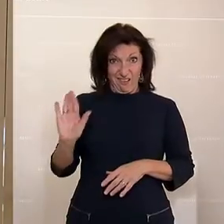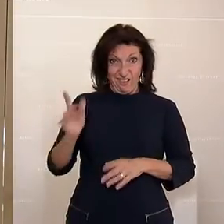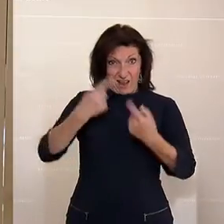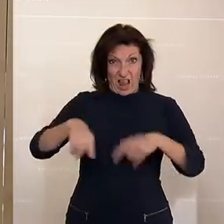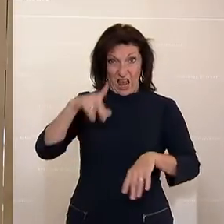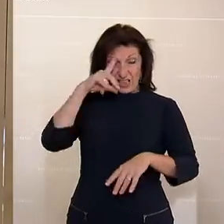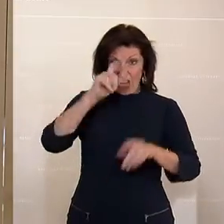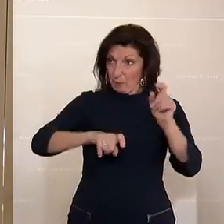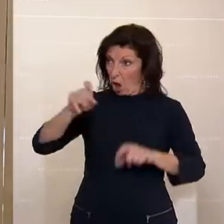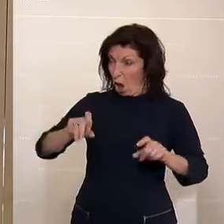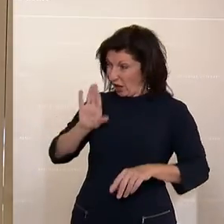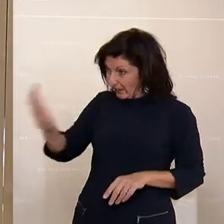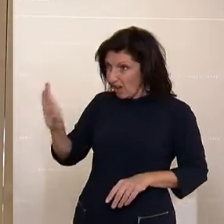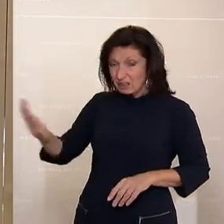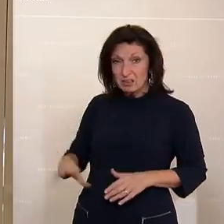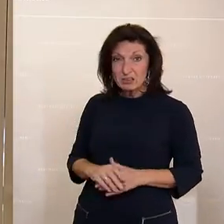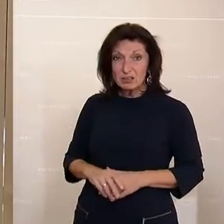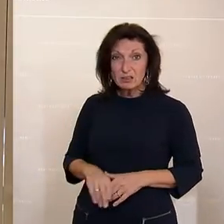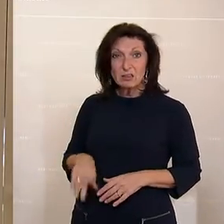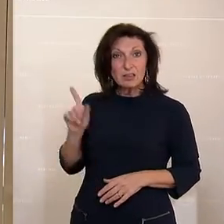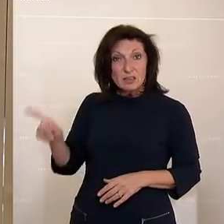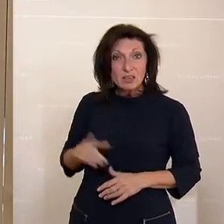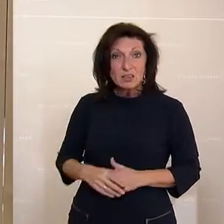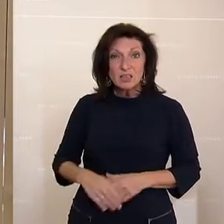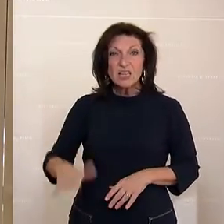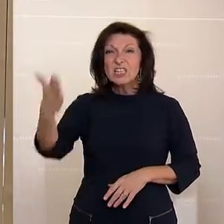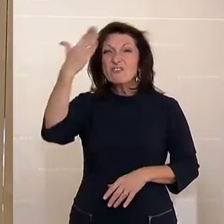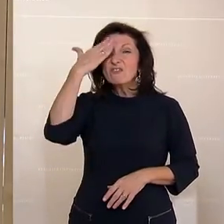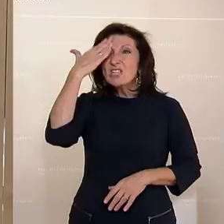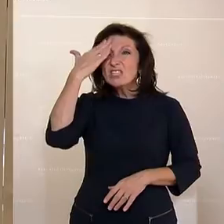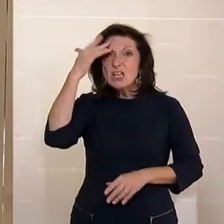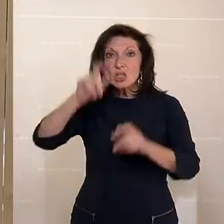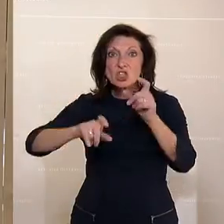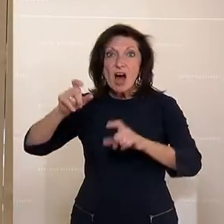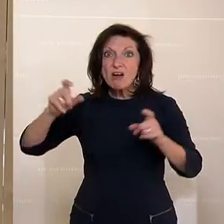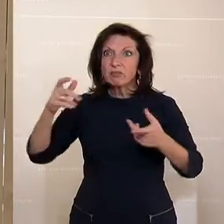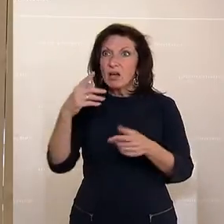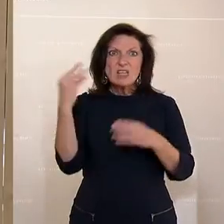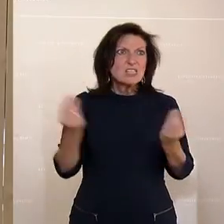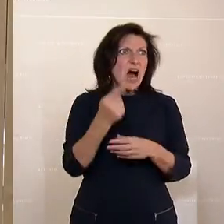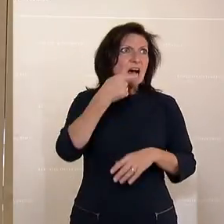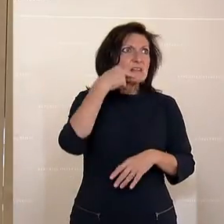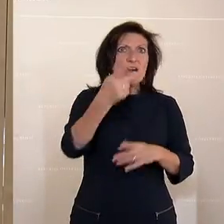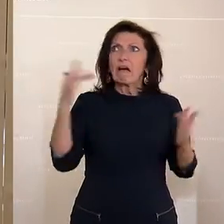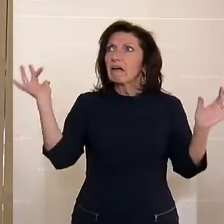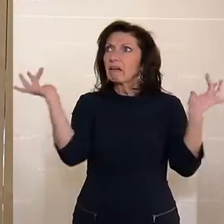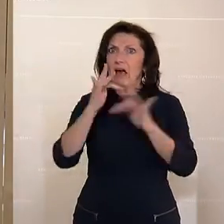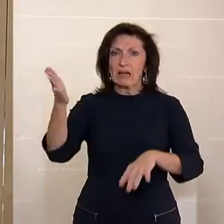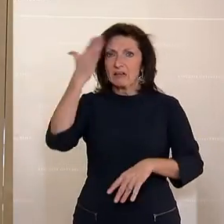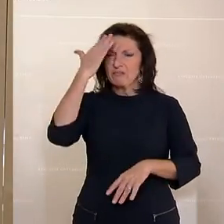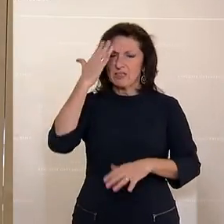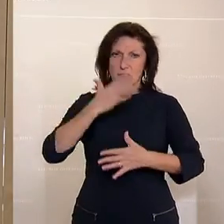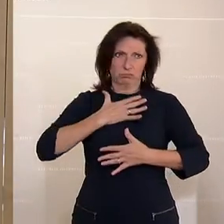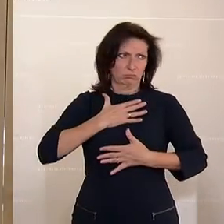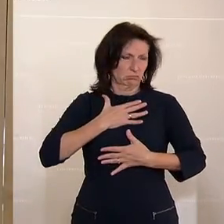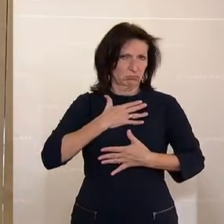Landeshauptleute, die mit wissenschaftsfeindlichen Aussagen agieren. Das ist doch unwürdig,